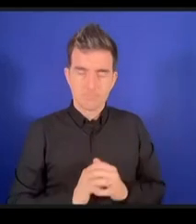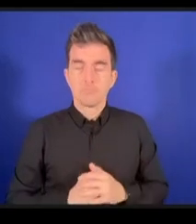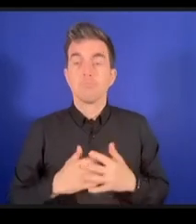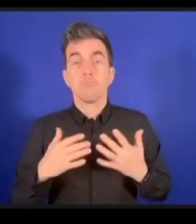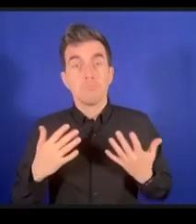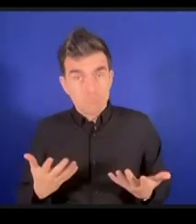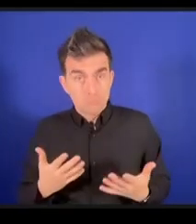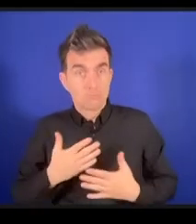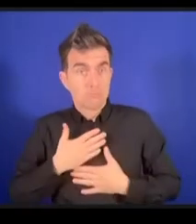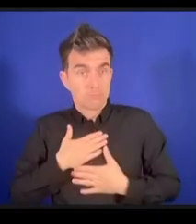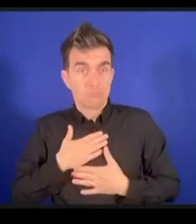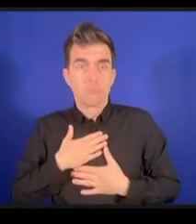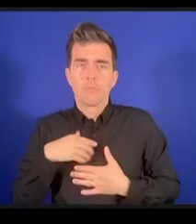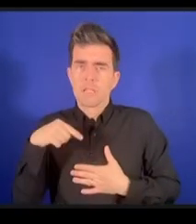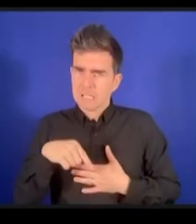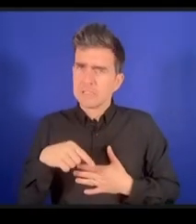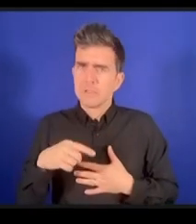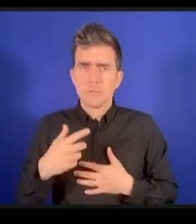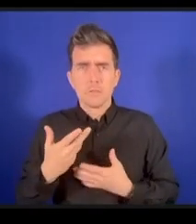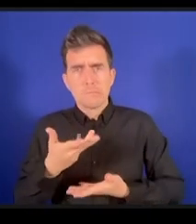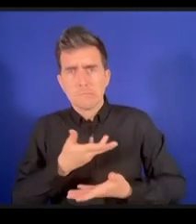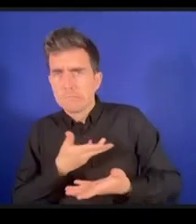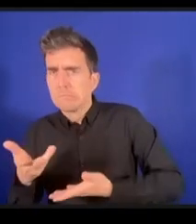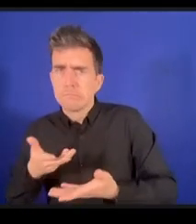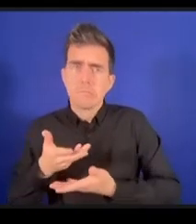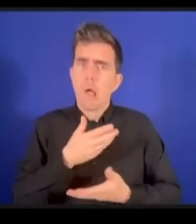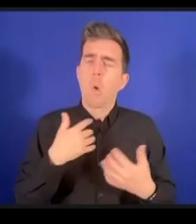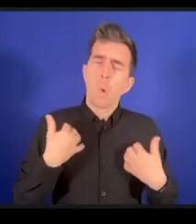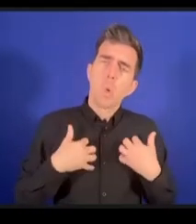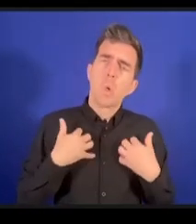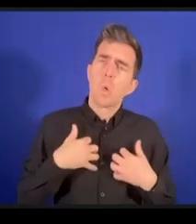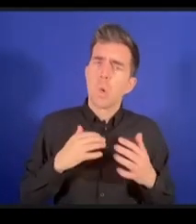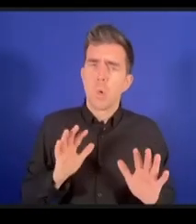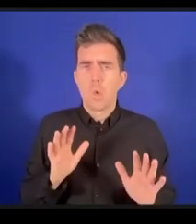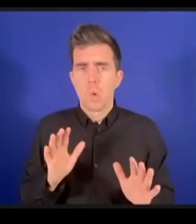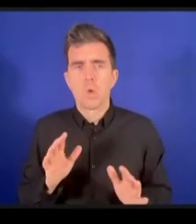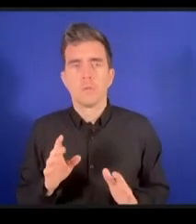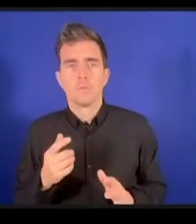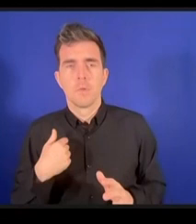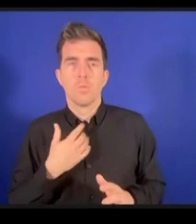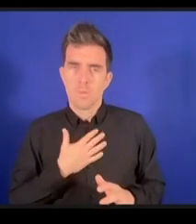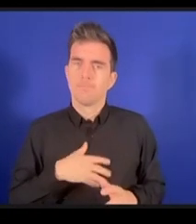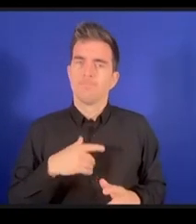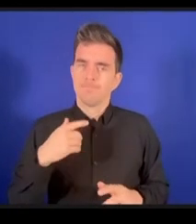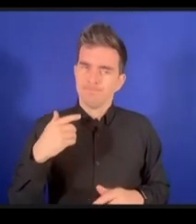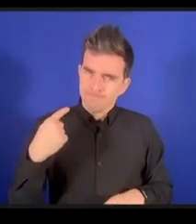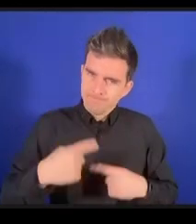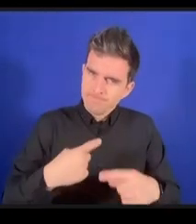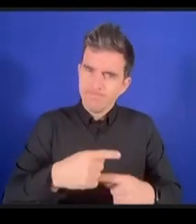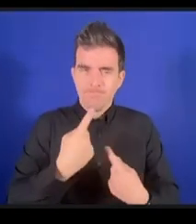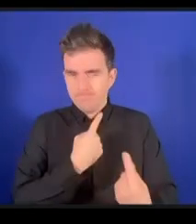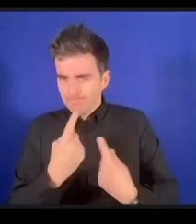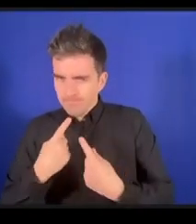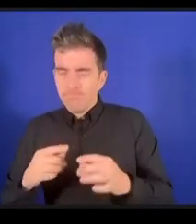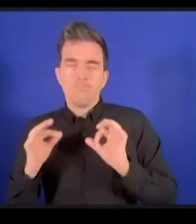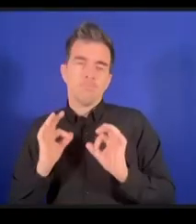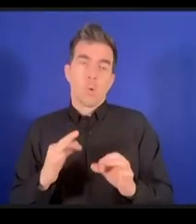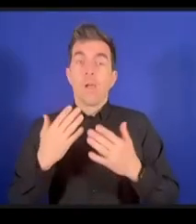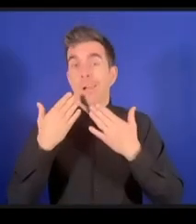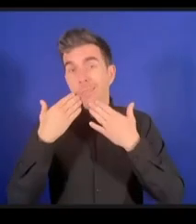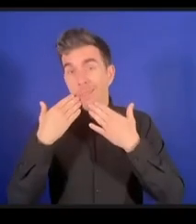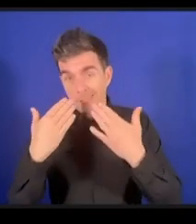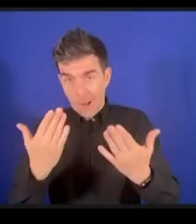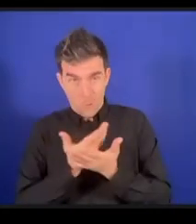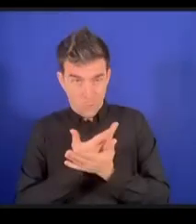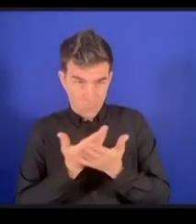passionnant qu'il faut certainement poursuivre mais je vous remercie d'avoir attiré notre attention sur